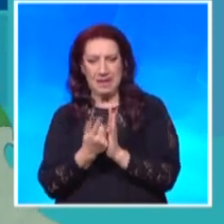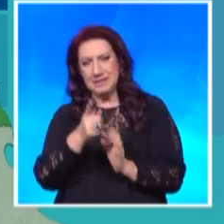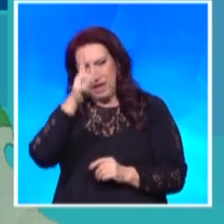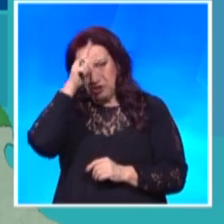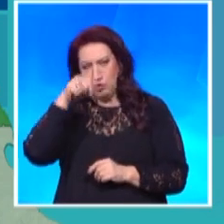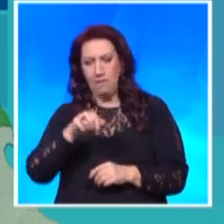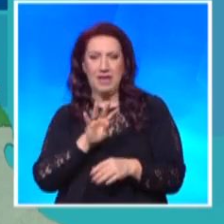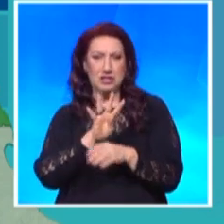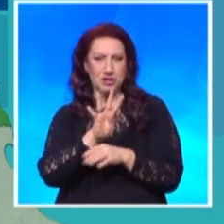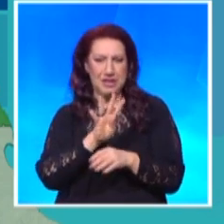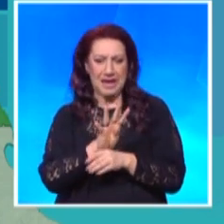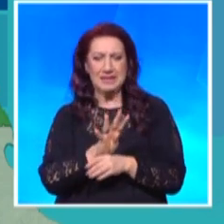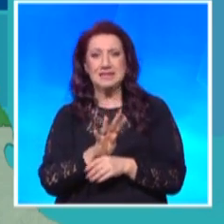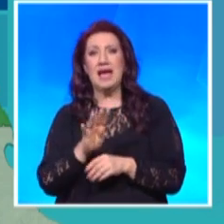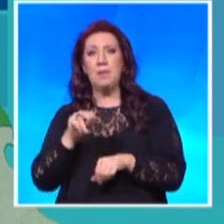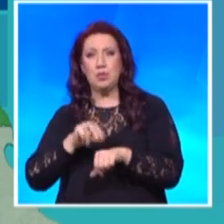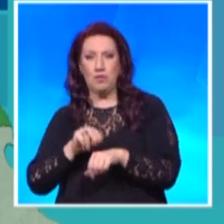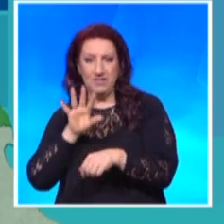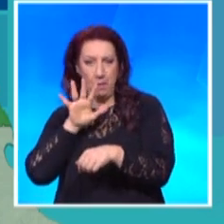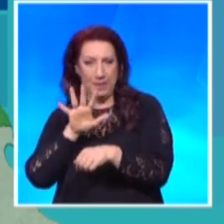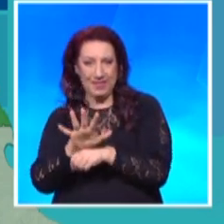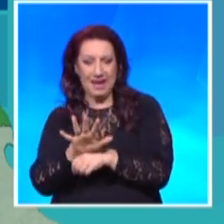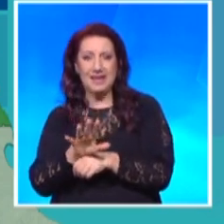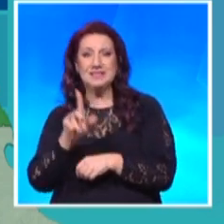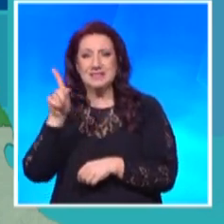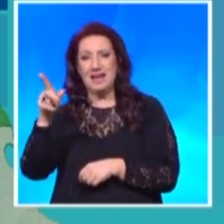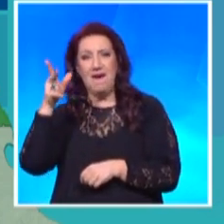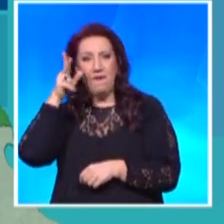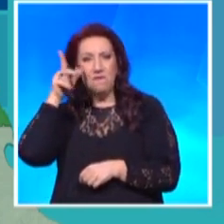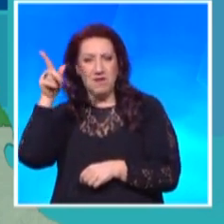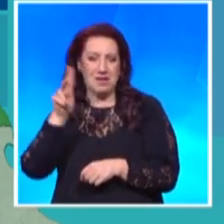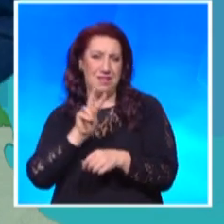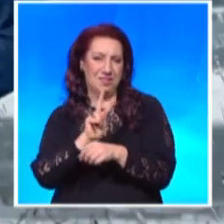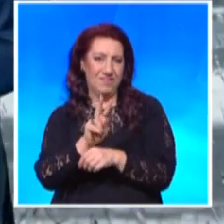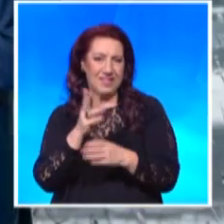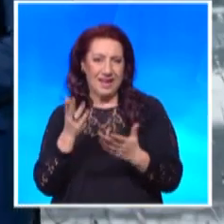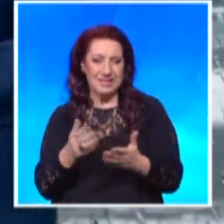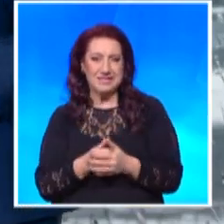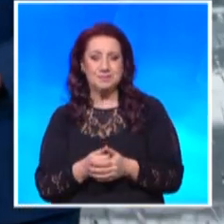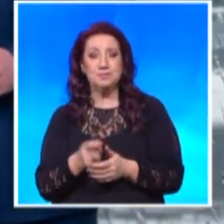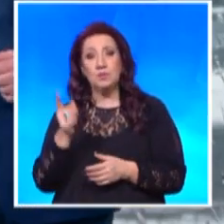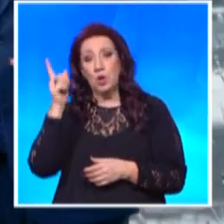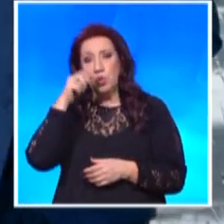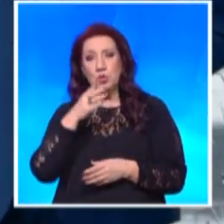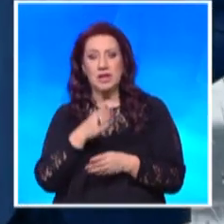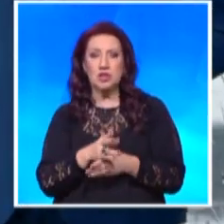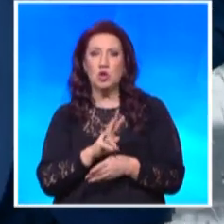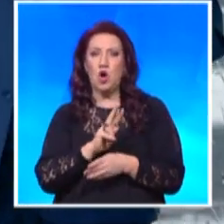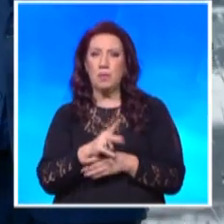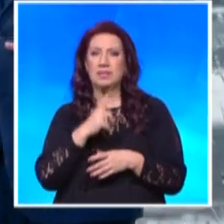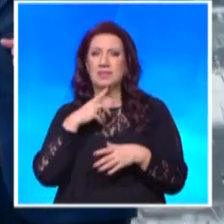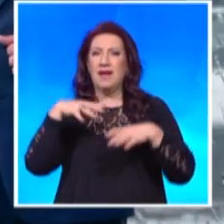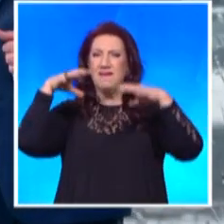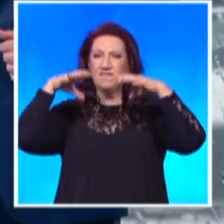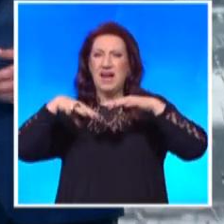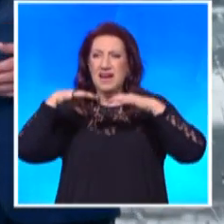14, 15 градуса в Пловдив и 12 градуса максимална температура във Варна. Утре до обед вълежите над източна България и